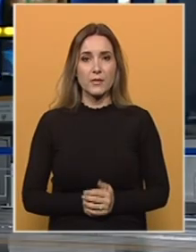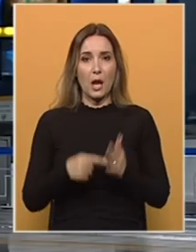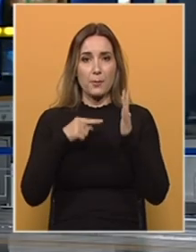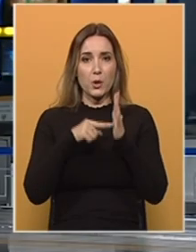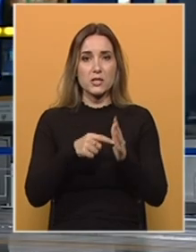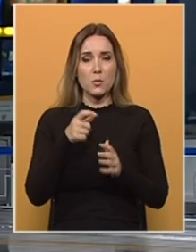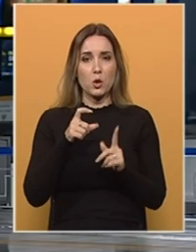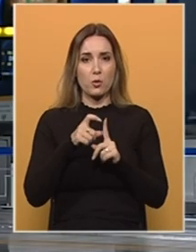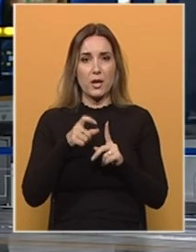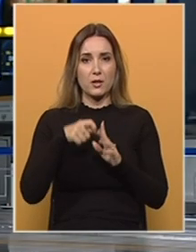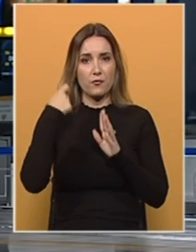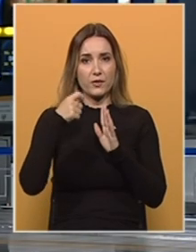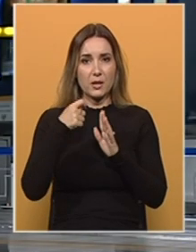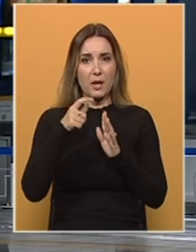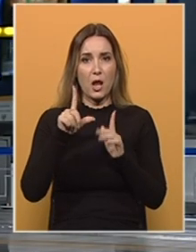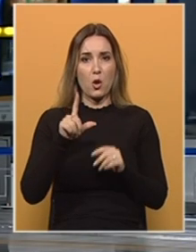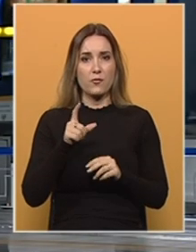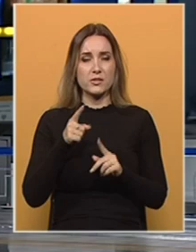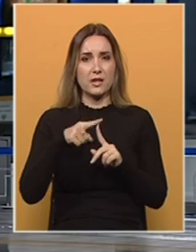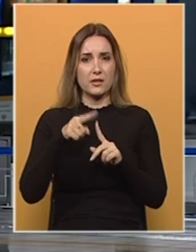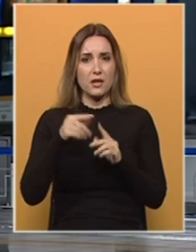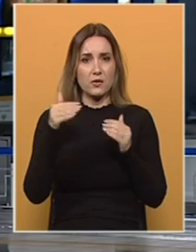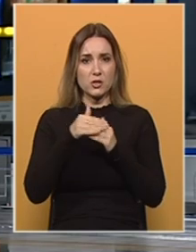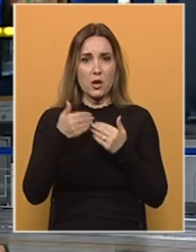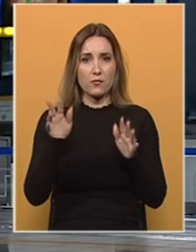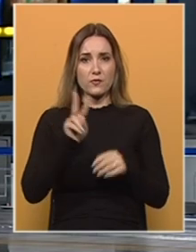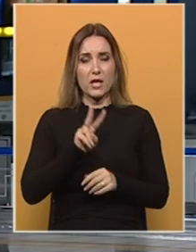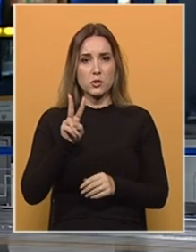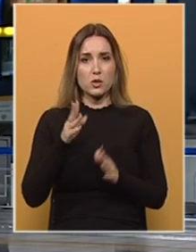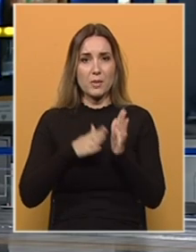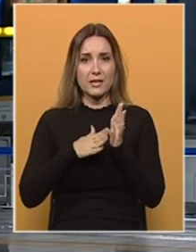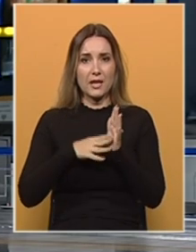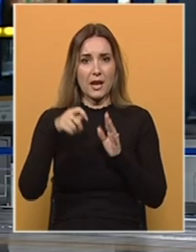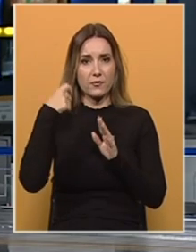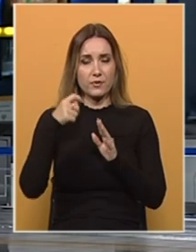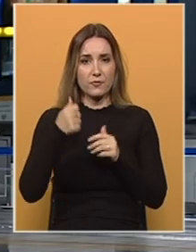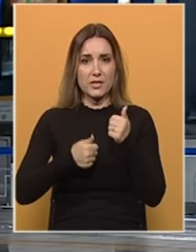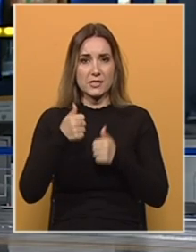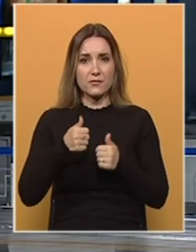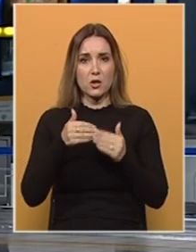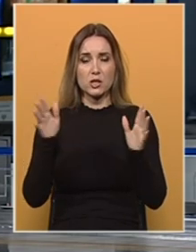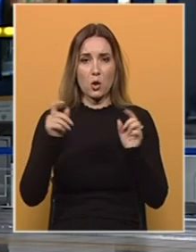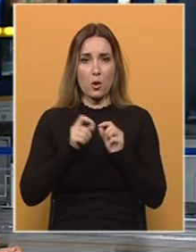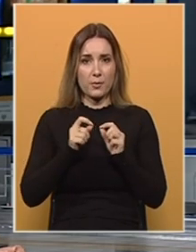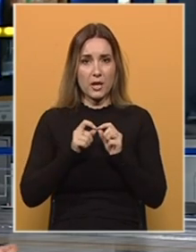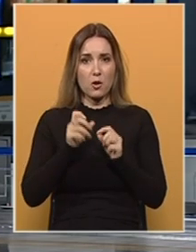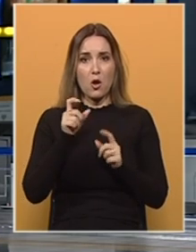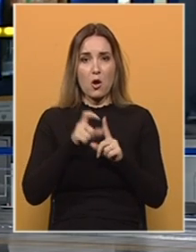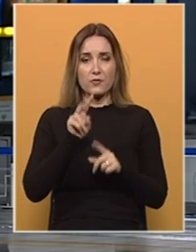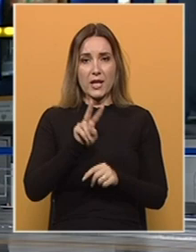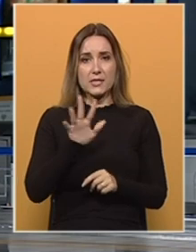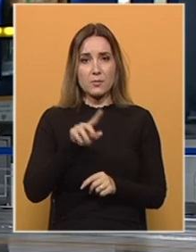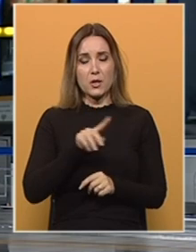Projekcijom dokumentarnog filma Lovci na tartufe večeras je otvoren 22. Mediteran film festival u Širokom brijegu. Od